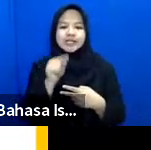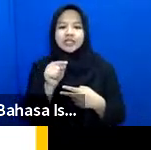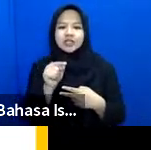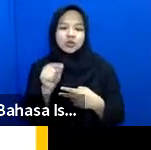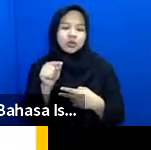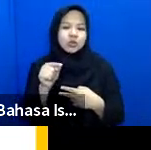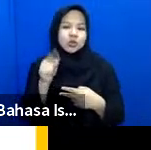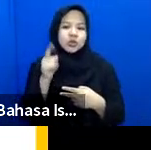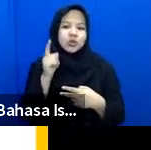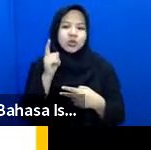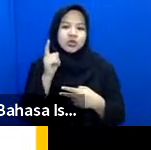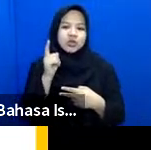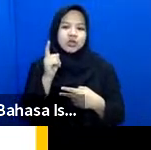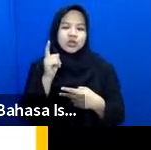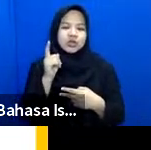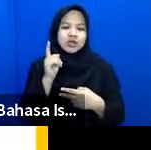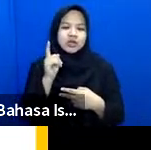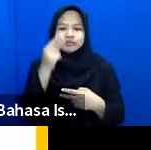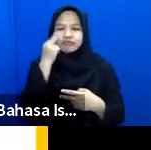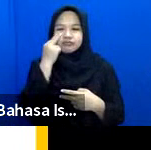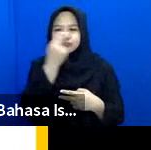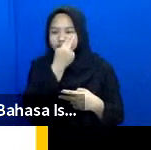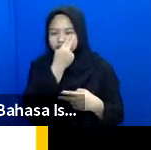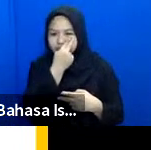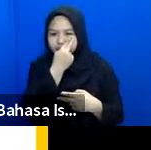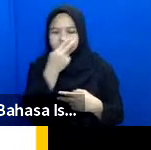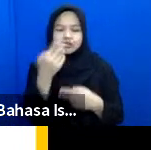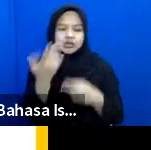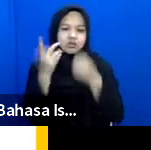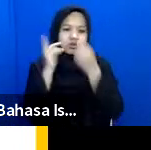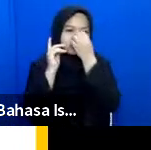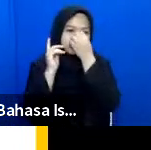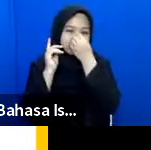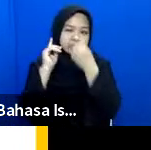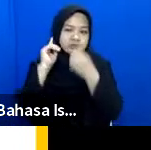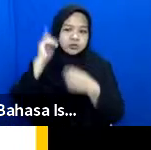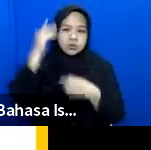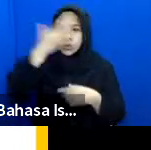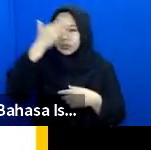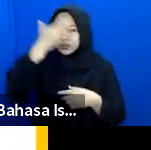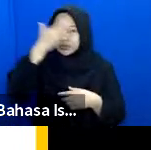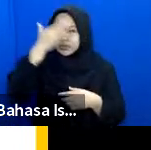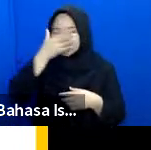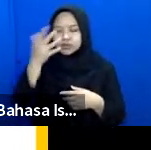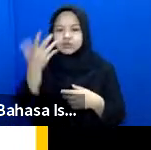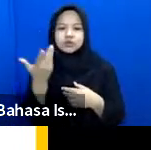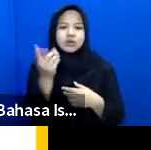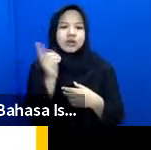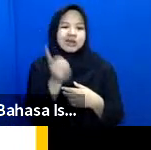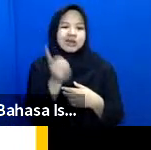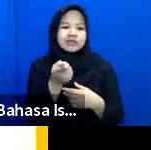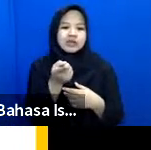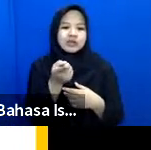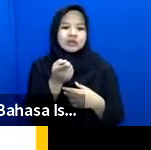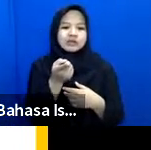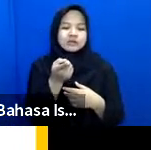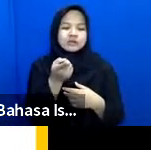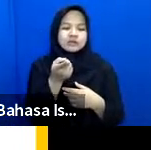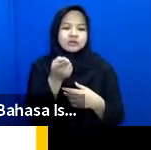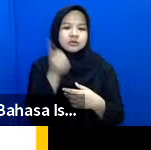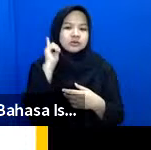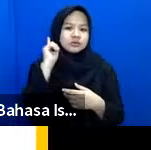ada penglihatan atau netra atau juga yang low vision kemudian ada juga yang